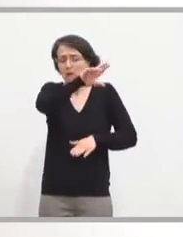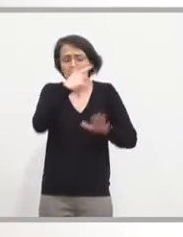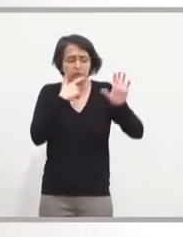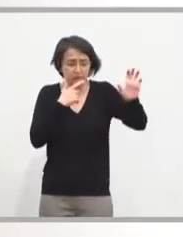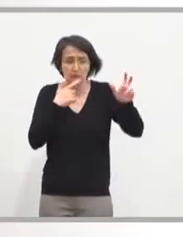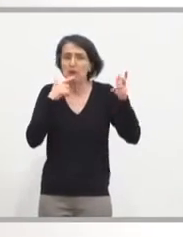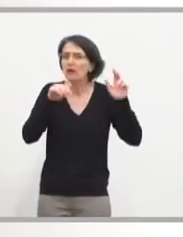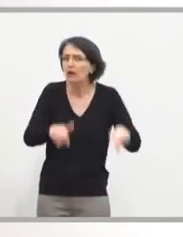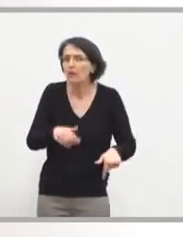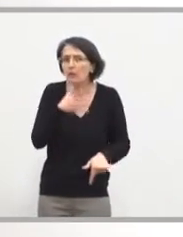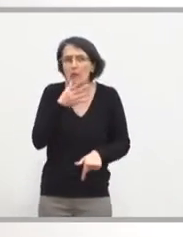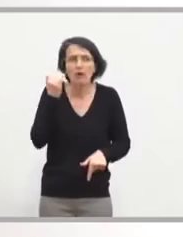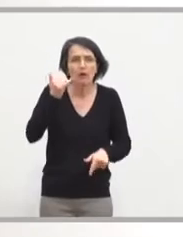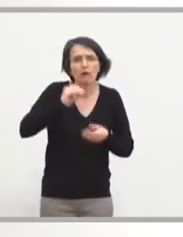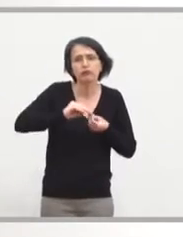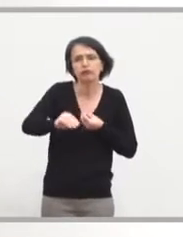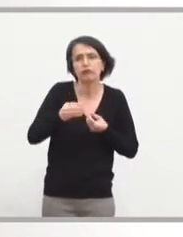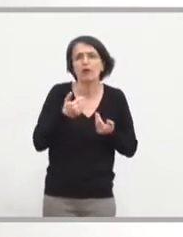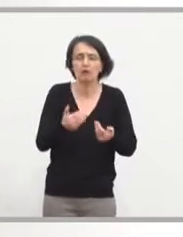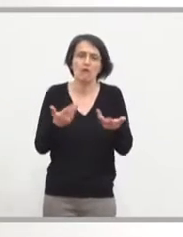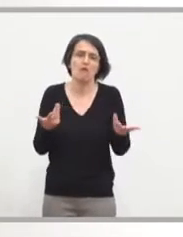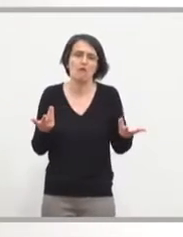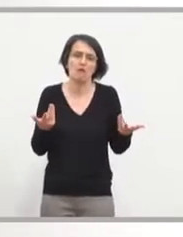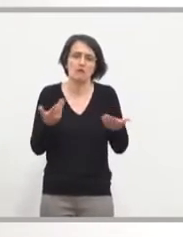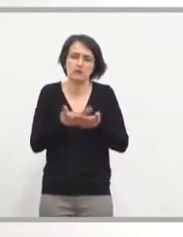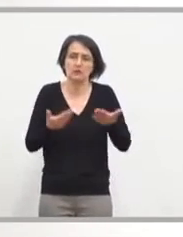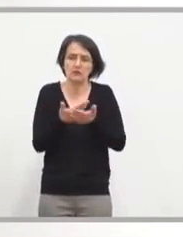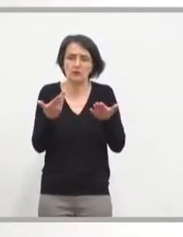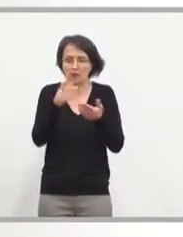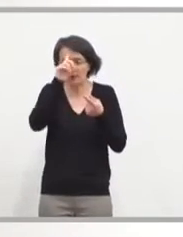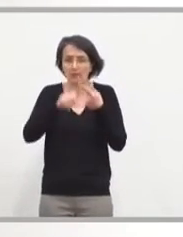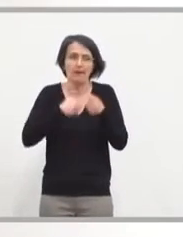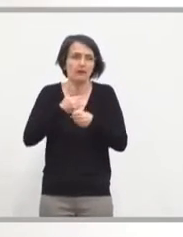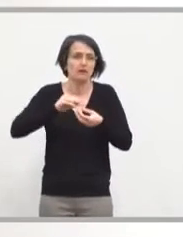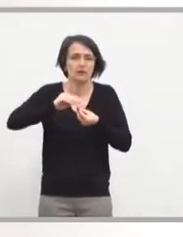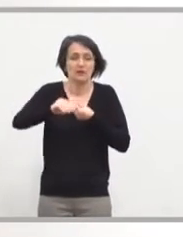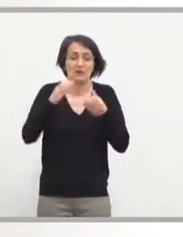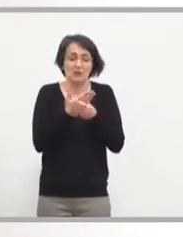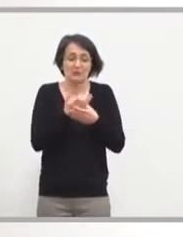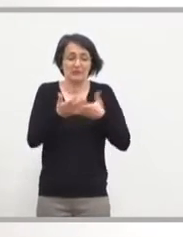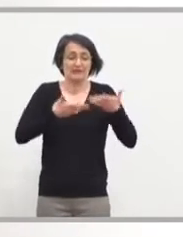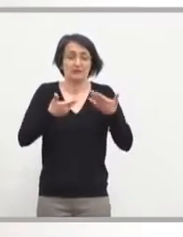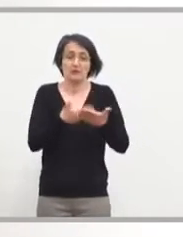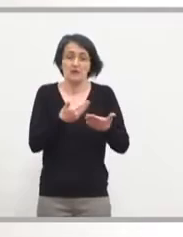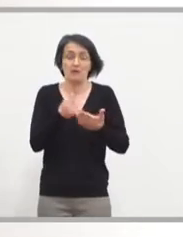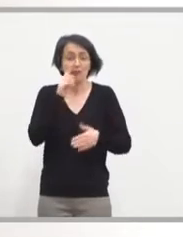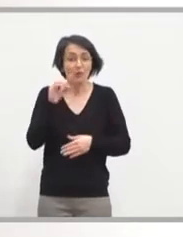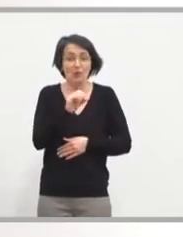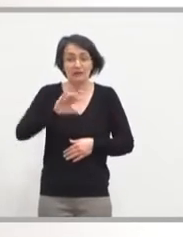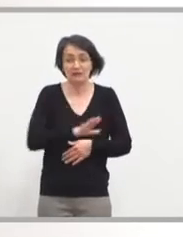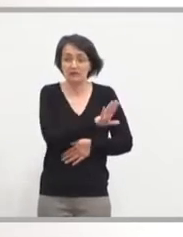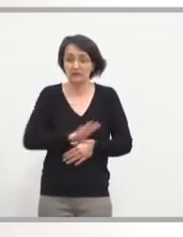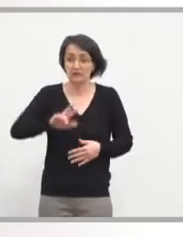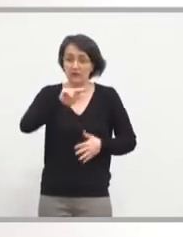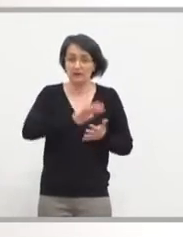saurait attendre trop longtemps et continuer à différer année après année ce genre de dossier parce que l'ouest deviendrait vite